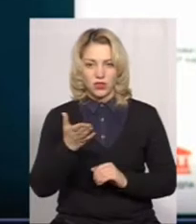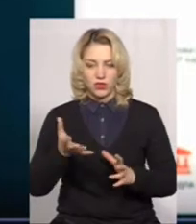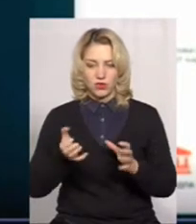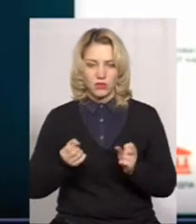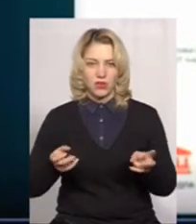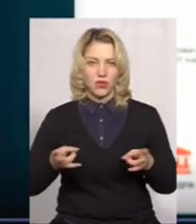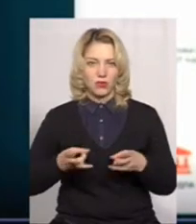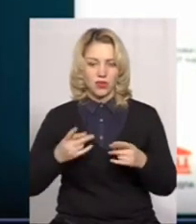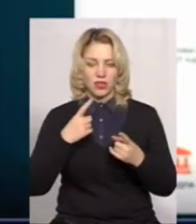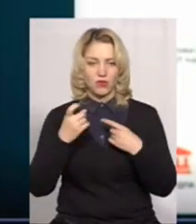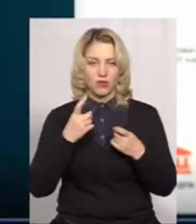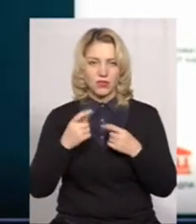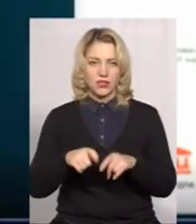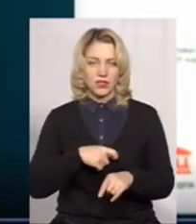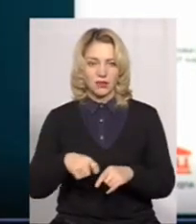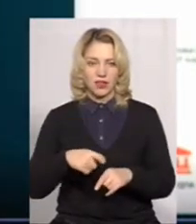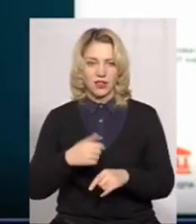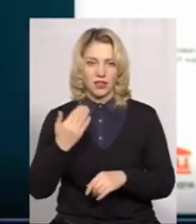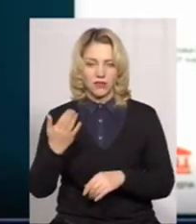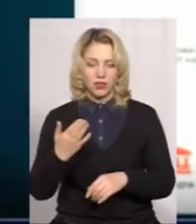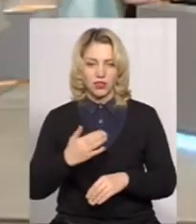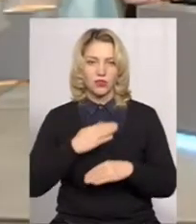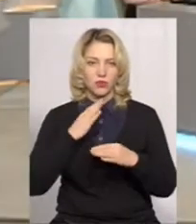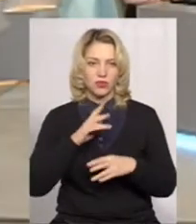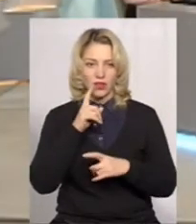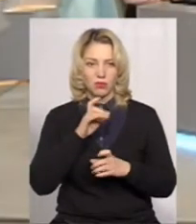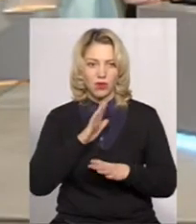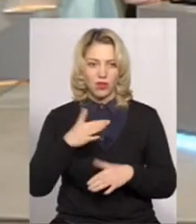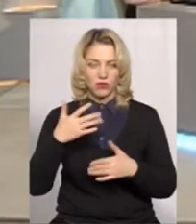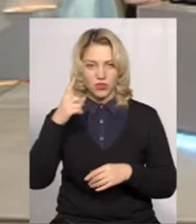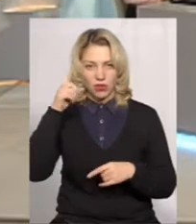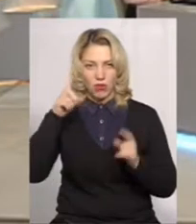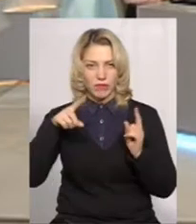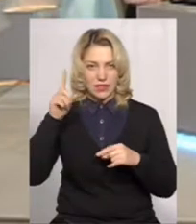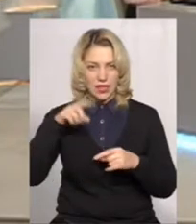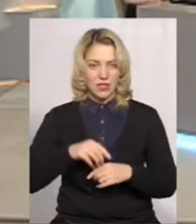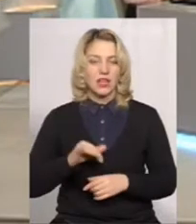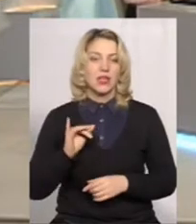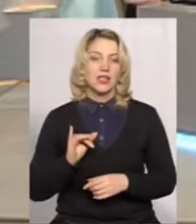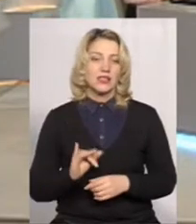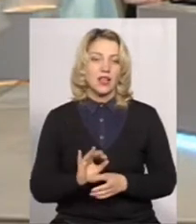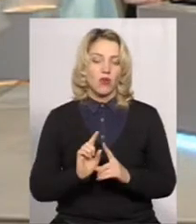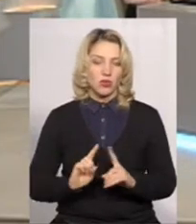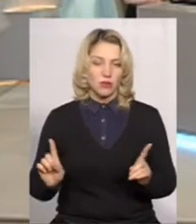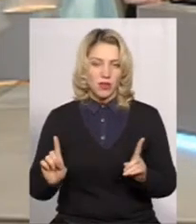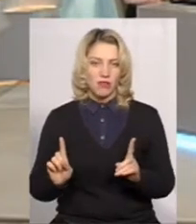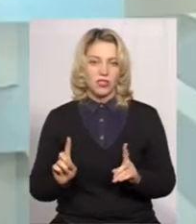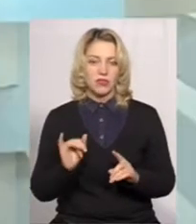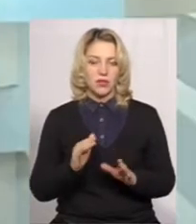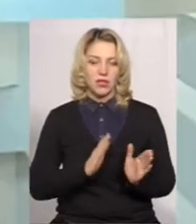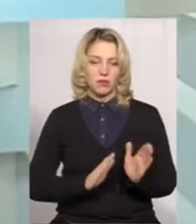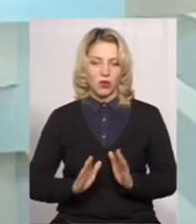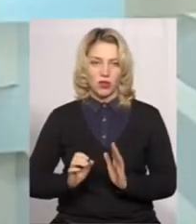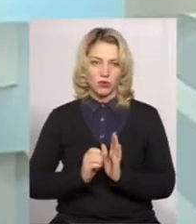необхідні інформаційні матеріали, вони досить непогано вже обізнані з особливостями та